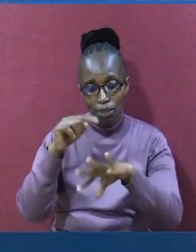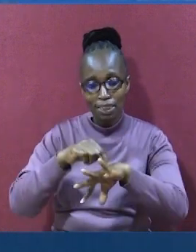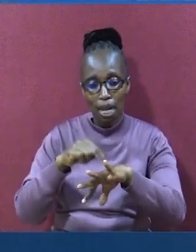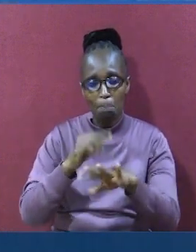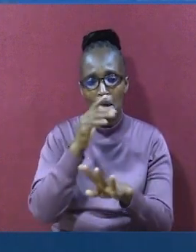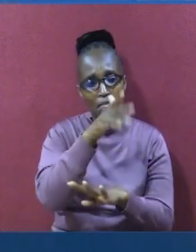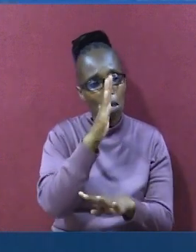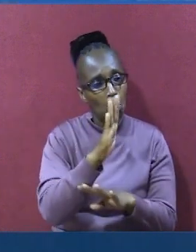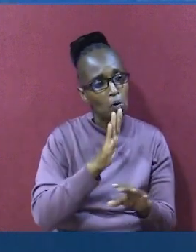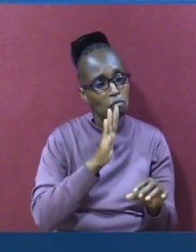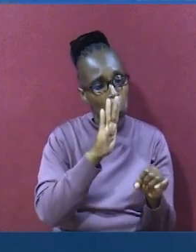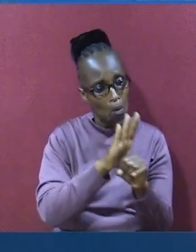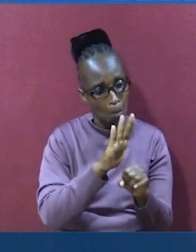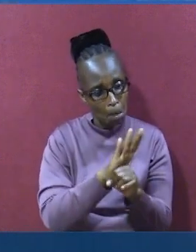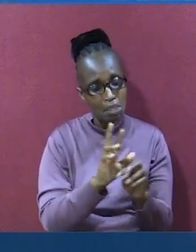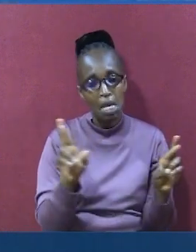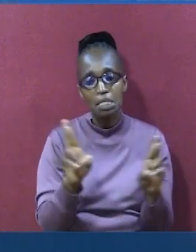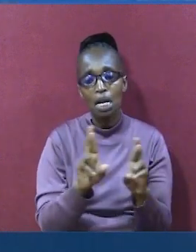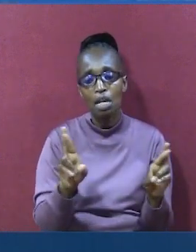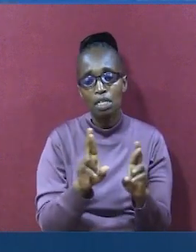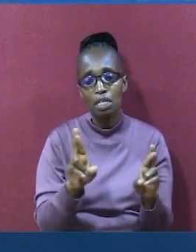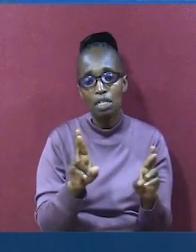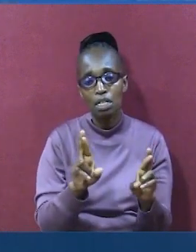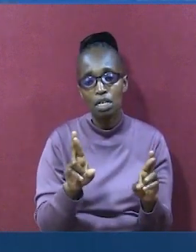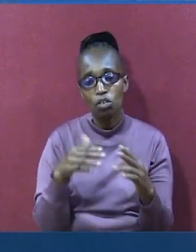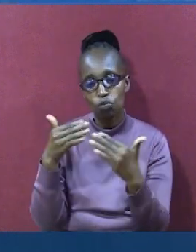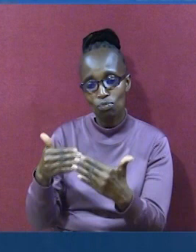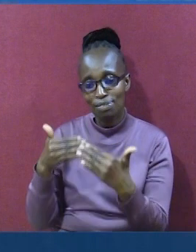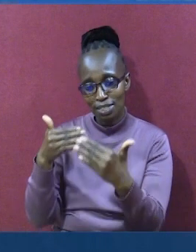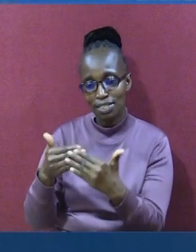the God of promise is ready to keep his promise.